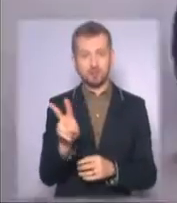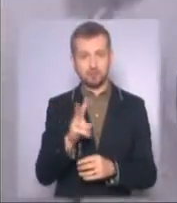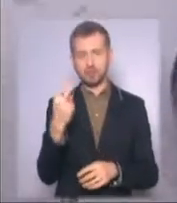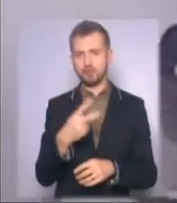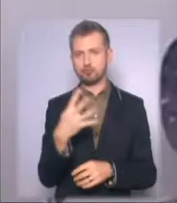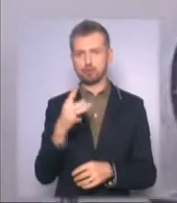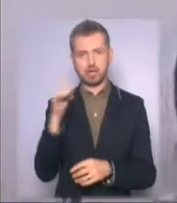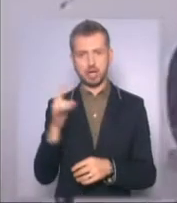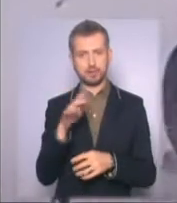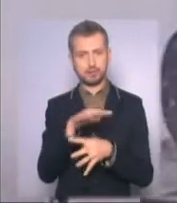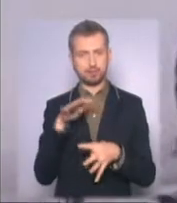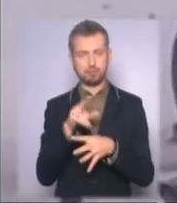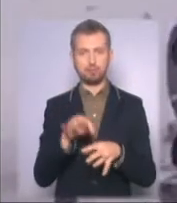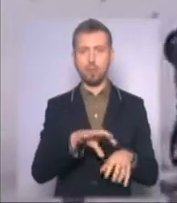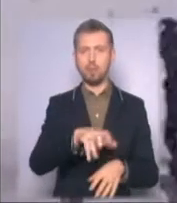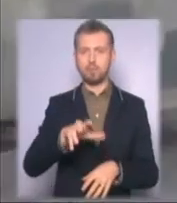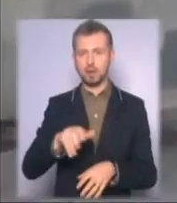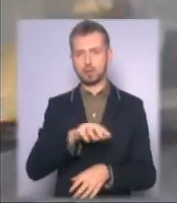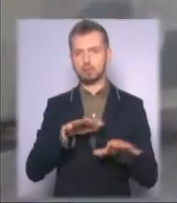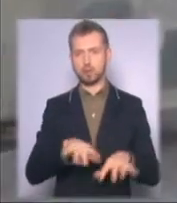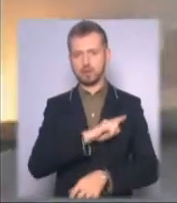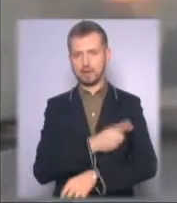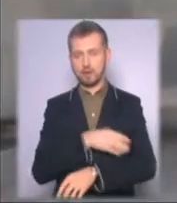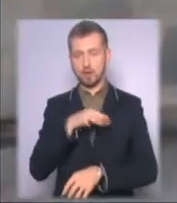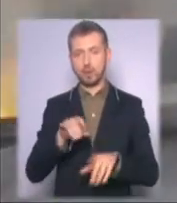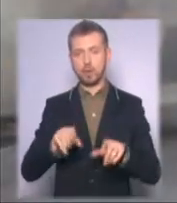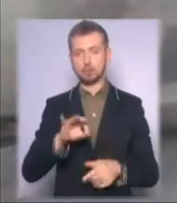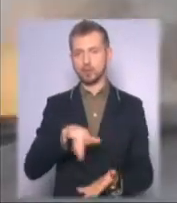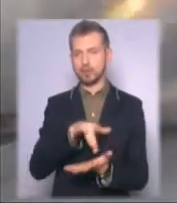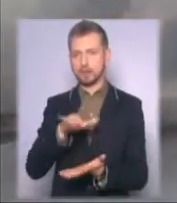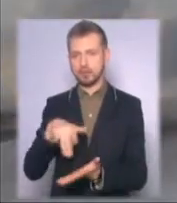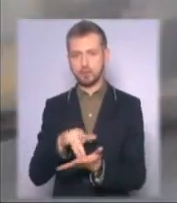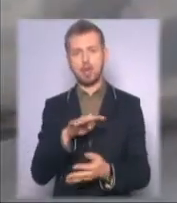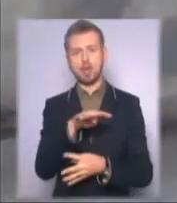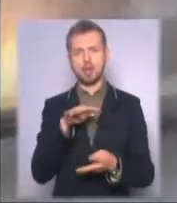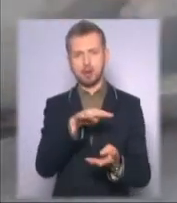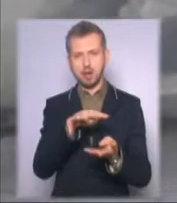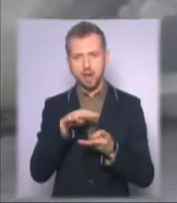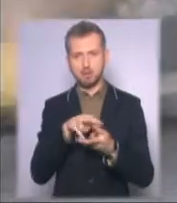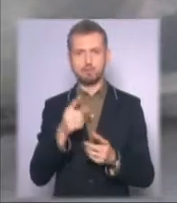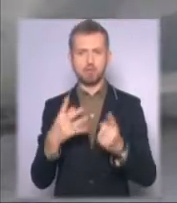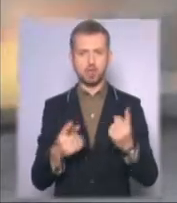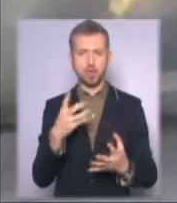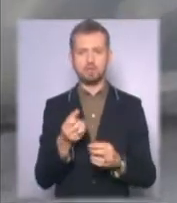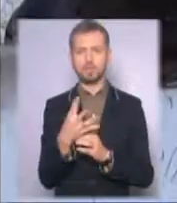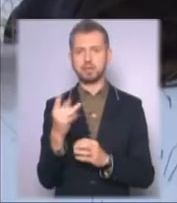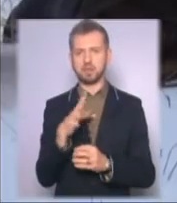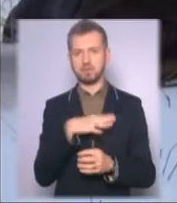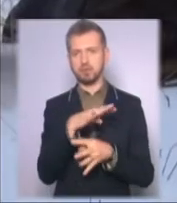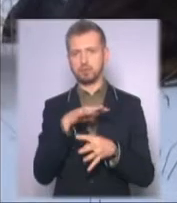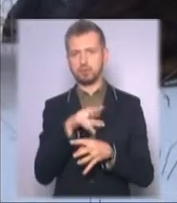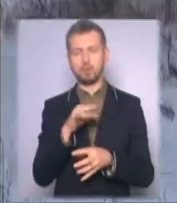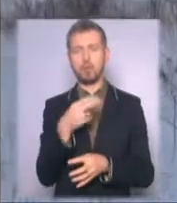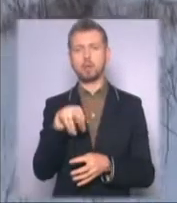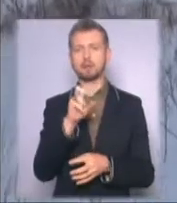по об'єктах і позиціях сил АТО, а також по населених пунктах. Зградів та мінометів 15 разів стріляли по Дебальцевому. Крім того,